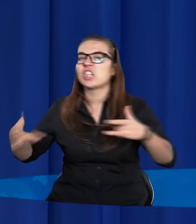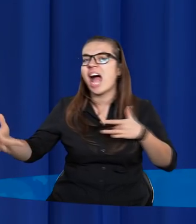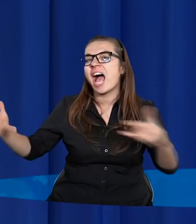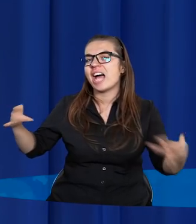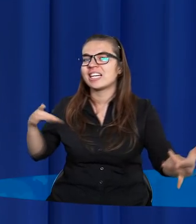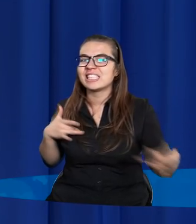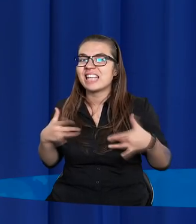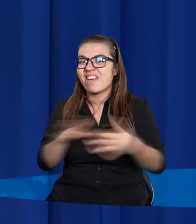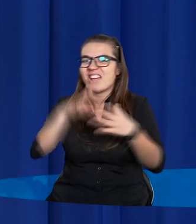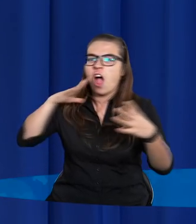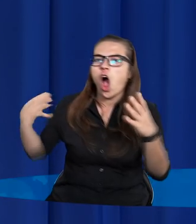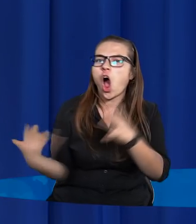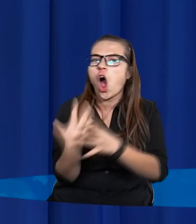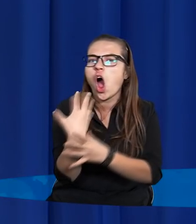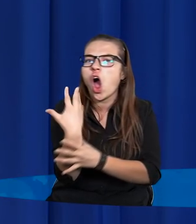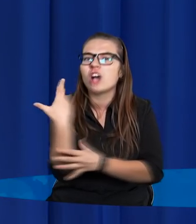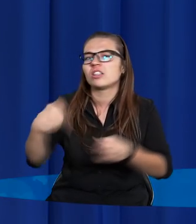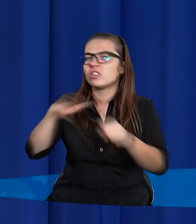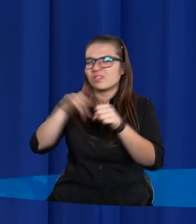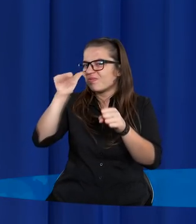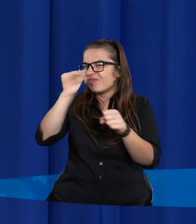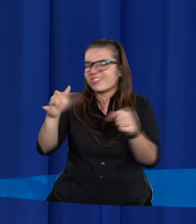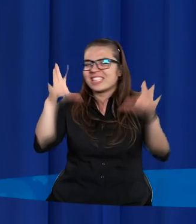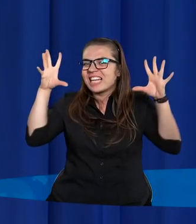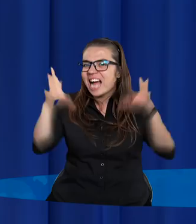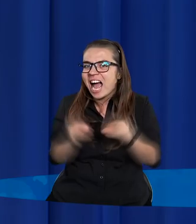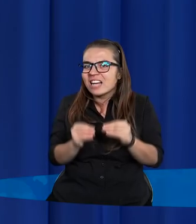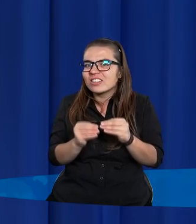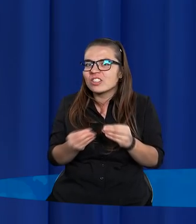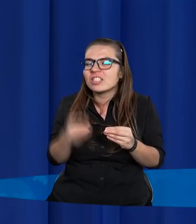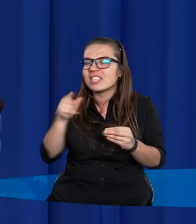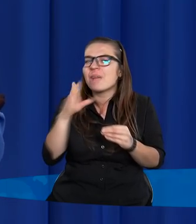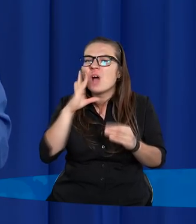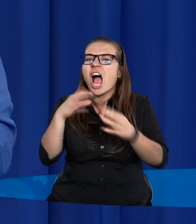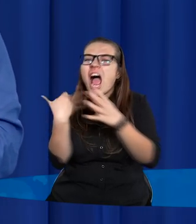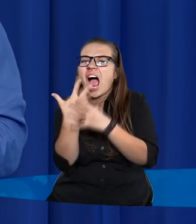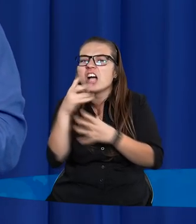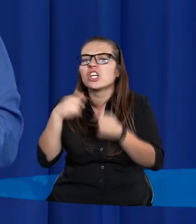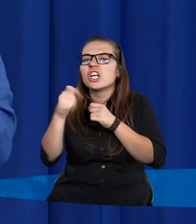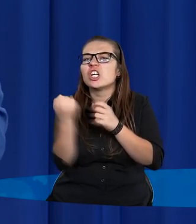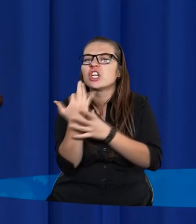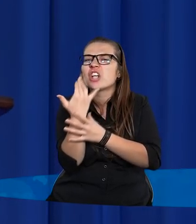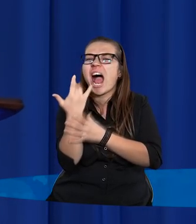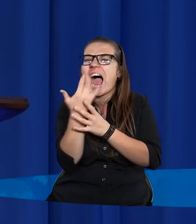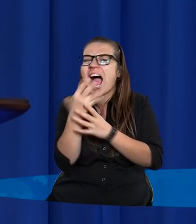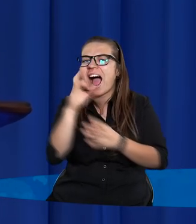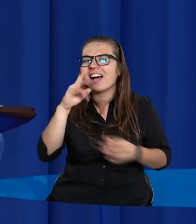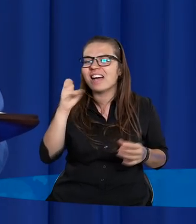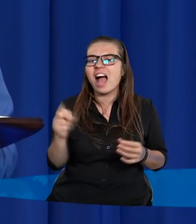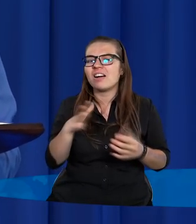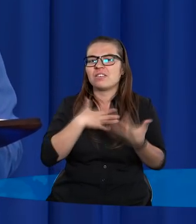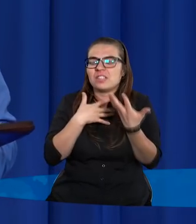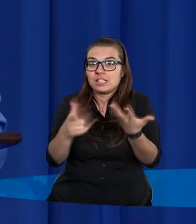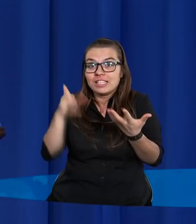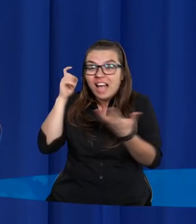w ogniu, którego nie da się zgasić w tej siarce, tak jak niektórzy sobie wyobrażają jeszcze